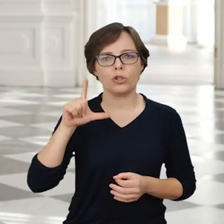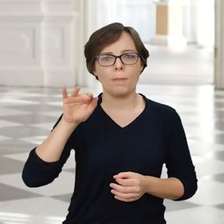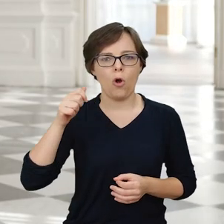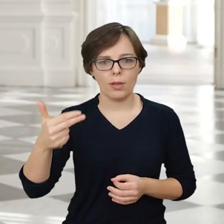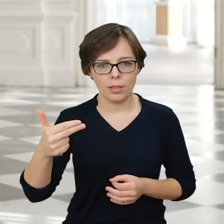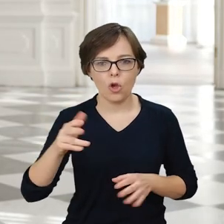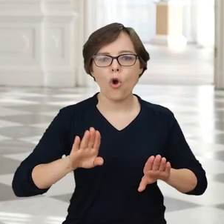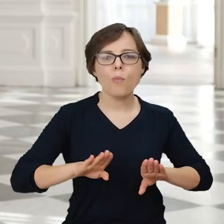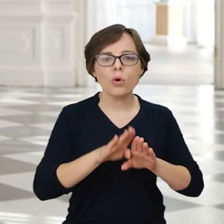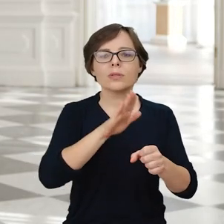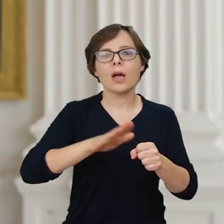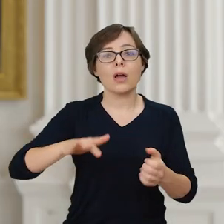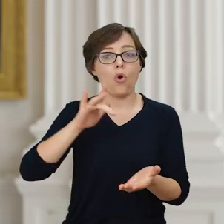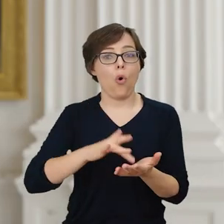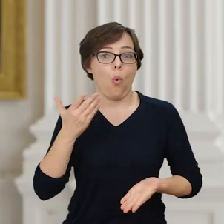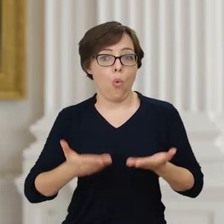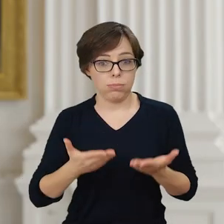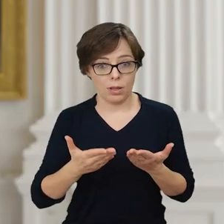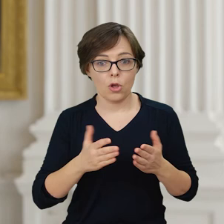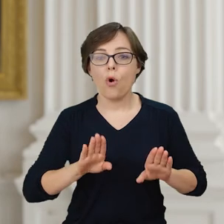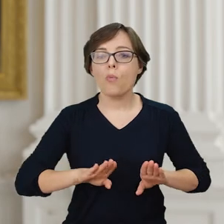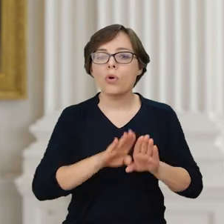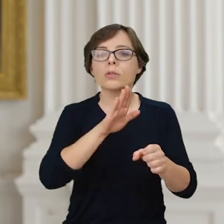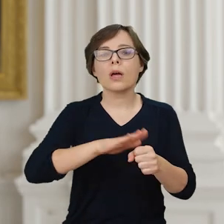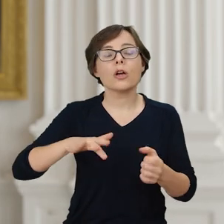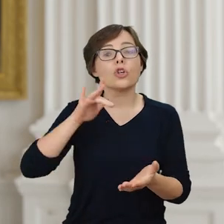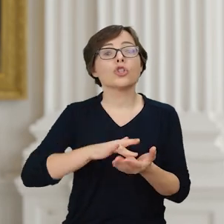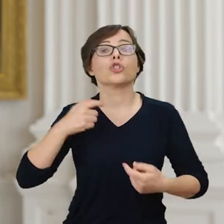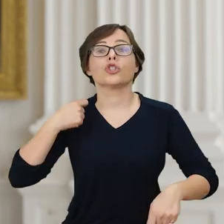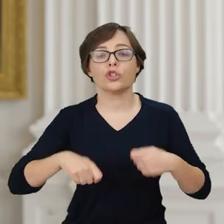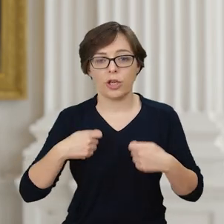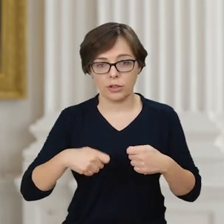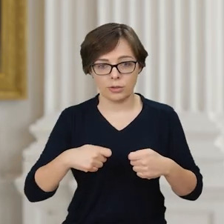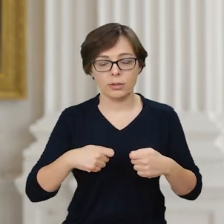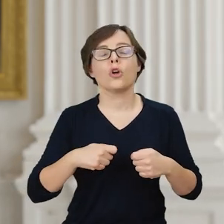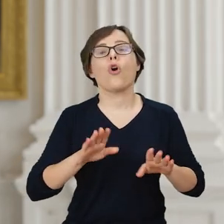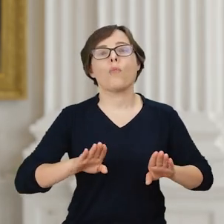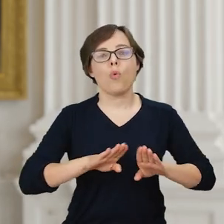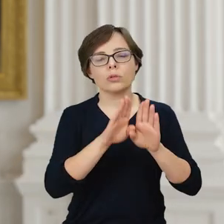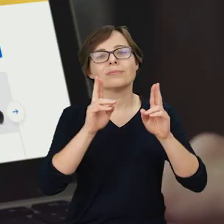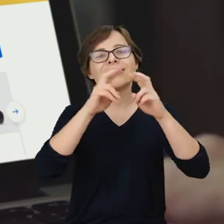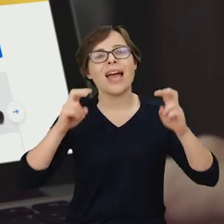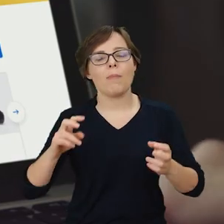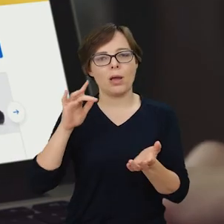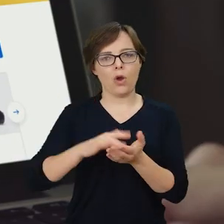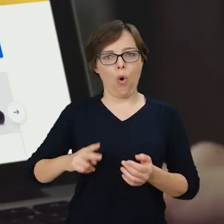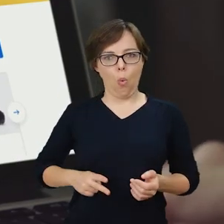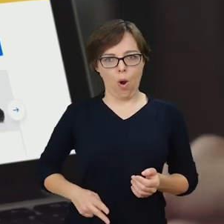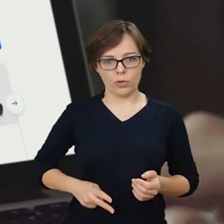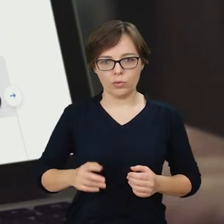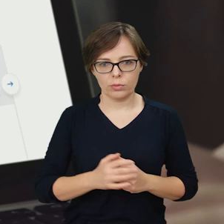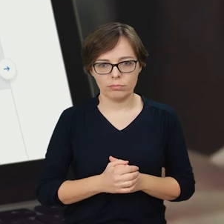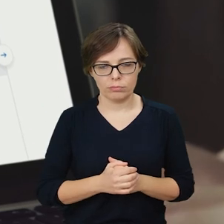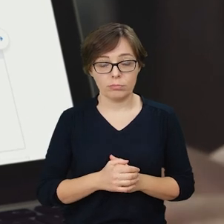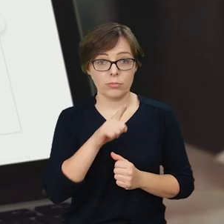Żydów Polskich Polin, Muzeum Narodowe w Lublinie, Muzeum Narodowe w Szczecinie i Muzeum Zamek Łańcucie.